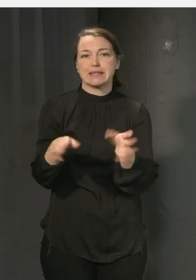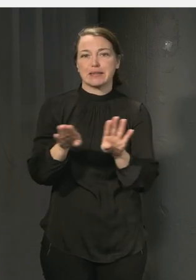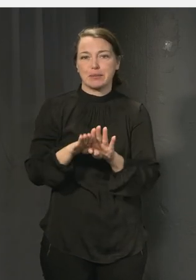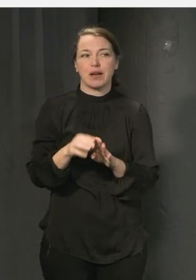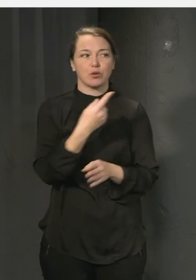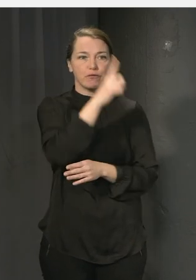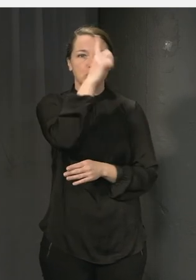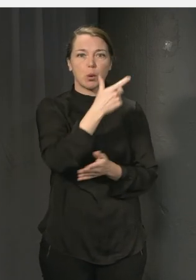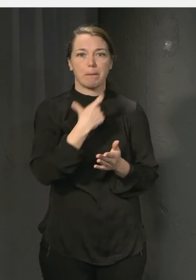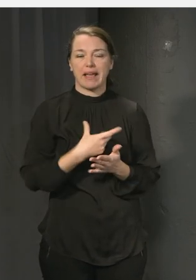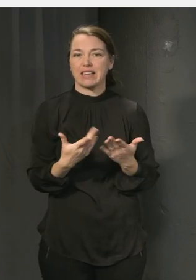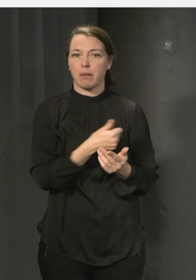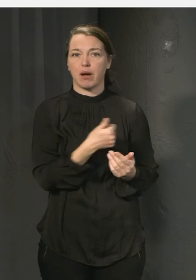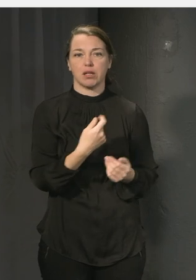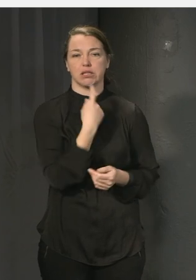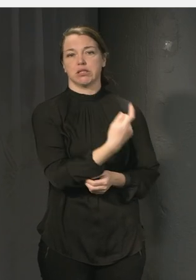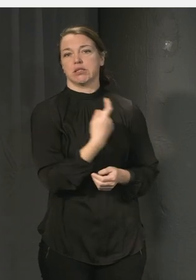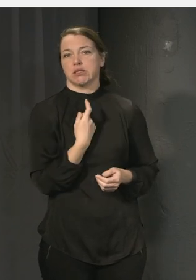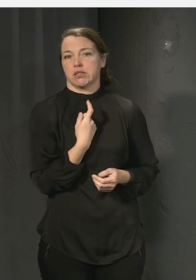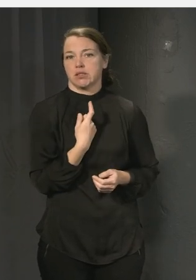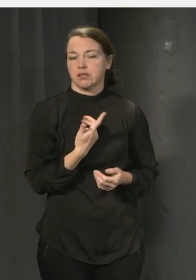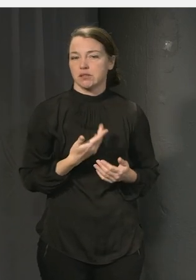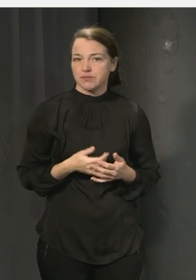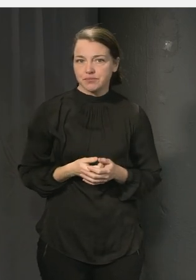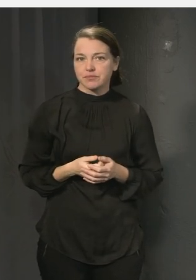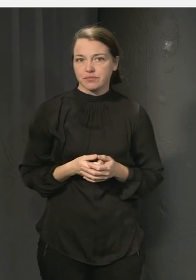förståelsen och inte och inte i onödan